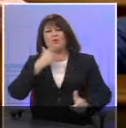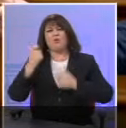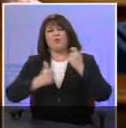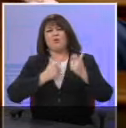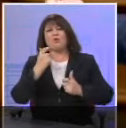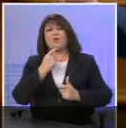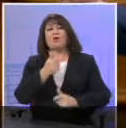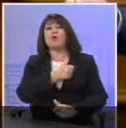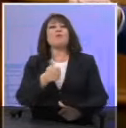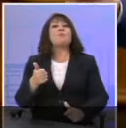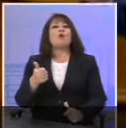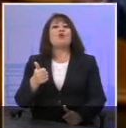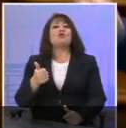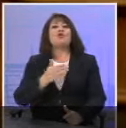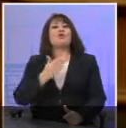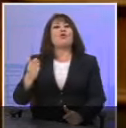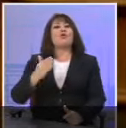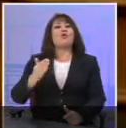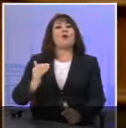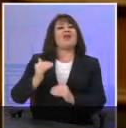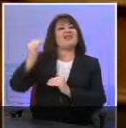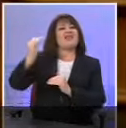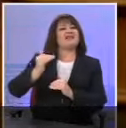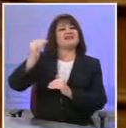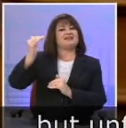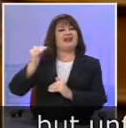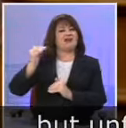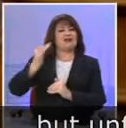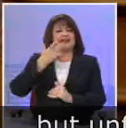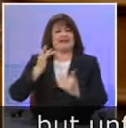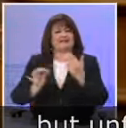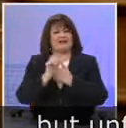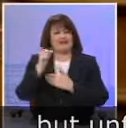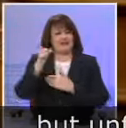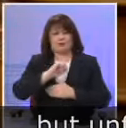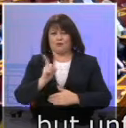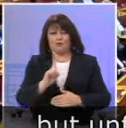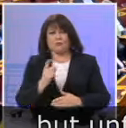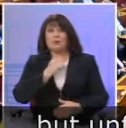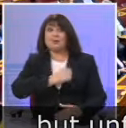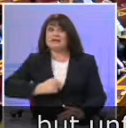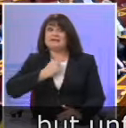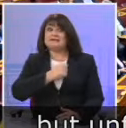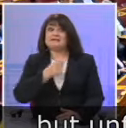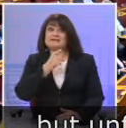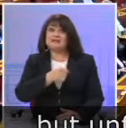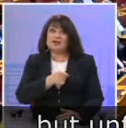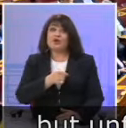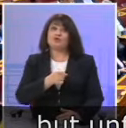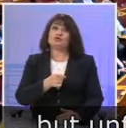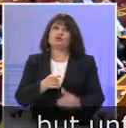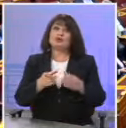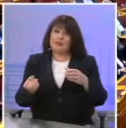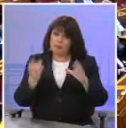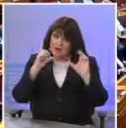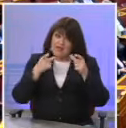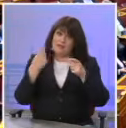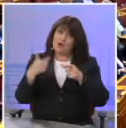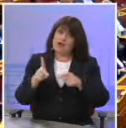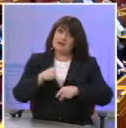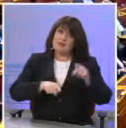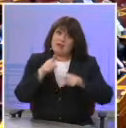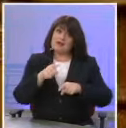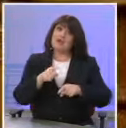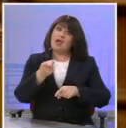έρχονται μονάχα από τα ακραία πάνω δεξιά έδρανα της Βουλής αλλά έρχονται δυστυχώς και από την παράταξή σας, ίσως και από